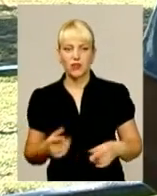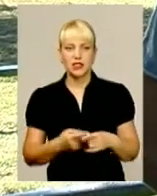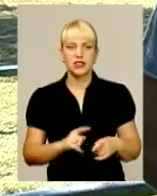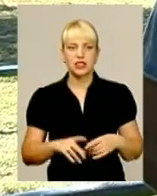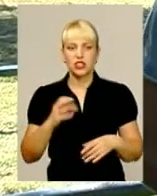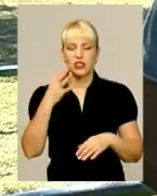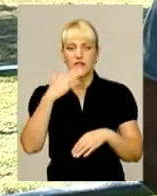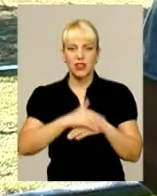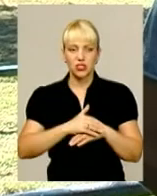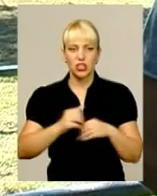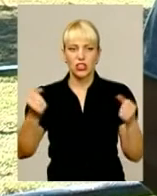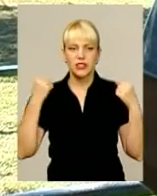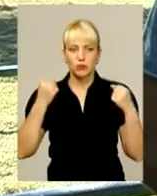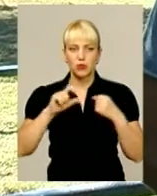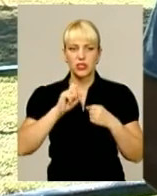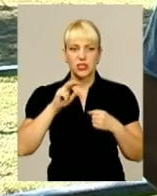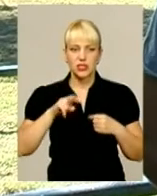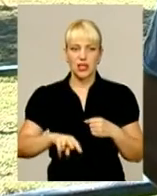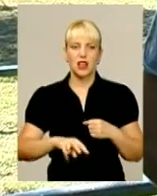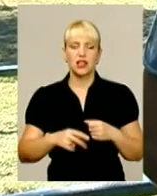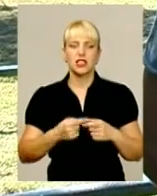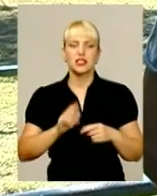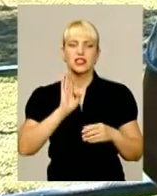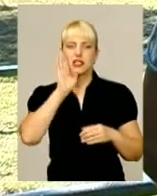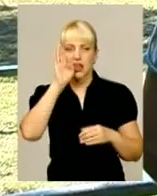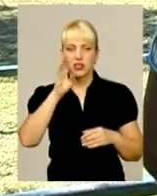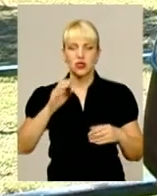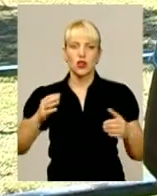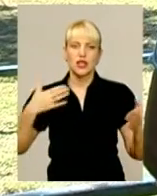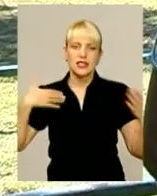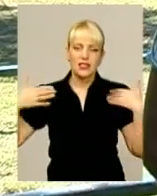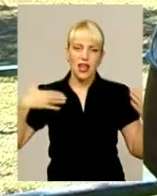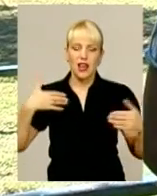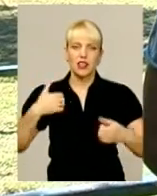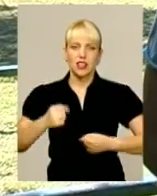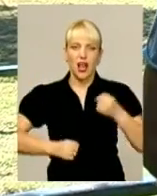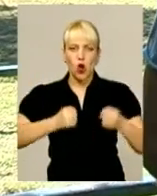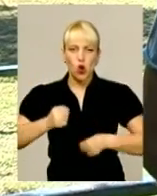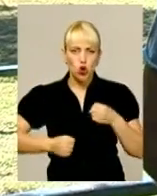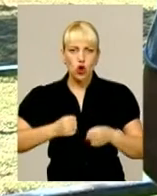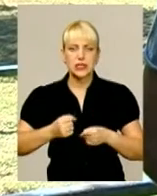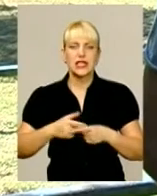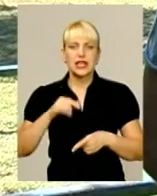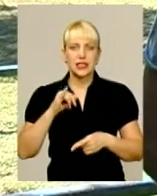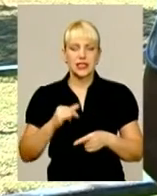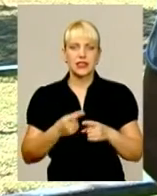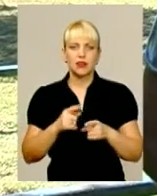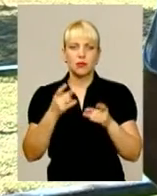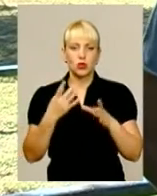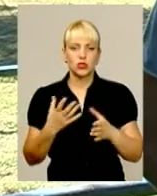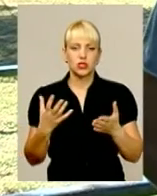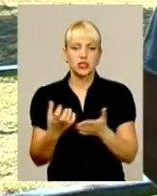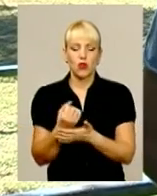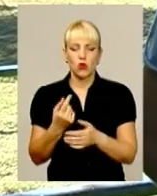бачить спортивний зал. Зранку буває зарядка, крос. І просто знаходити цю